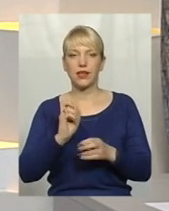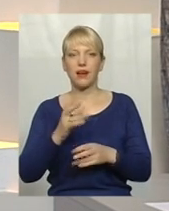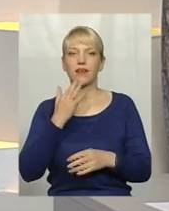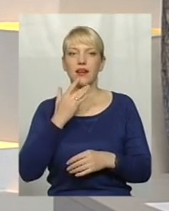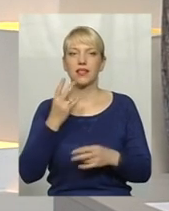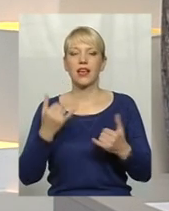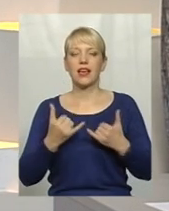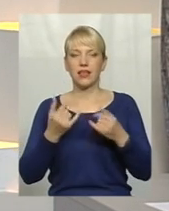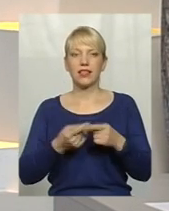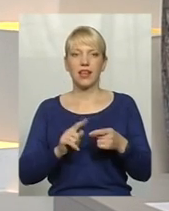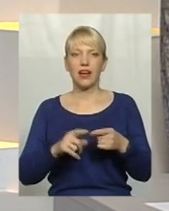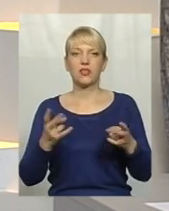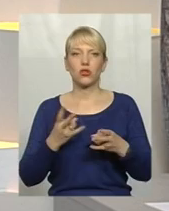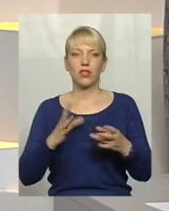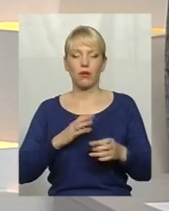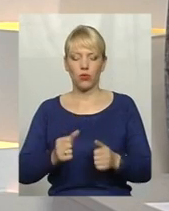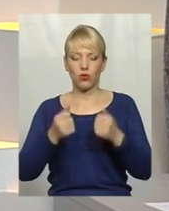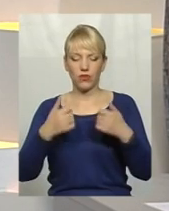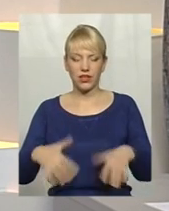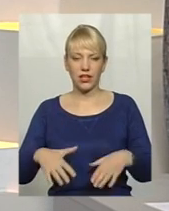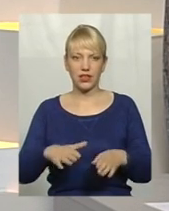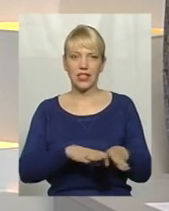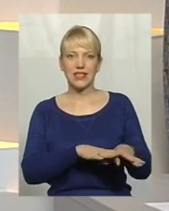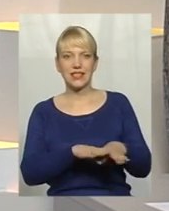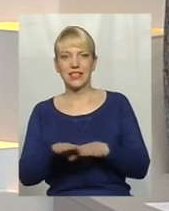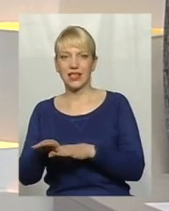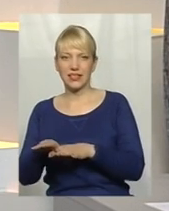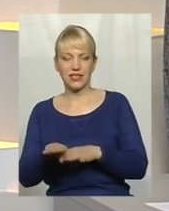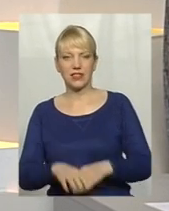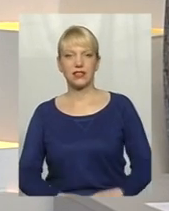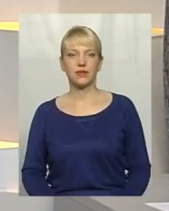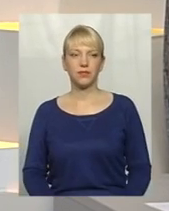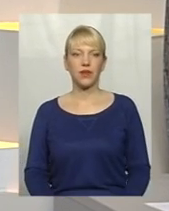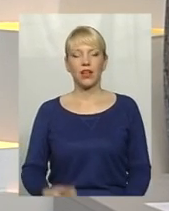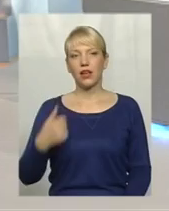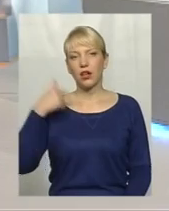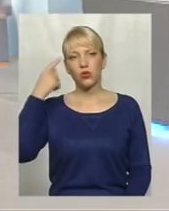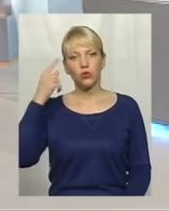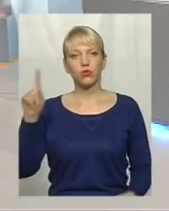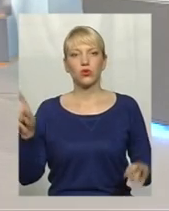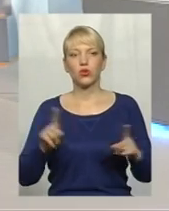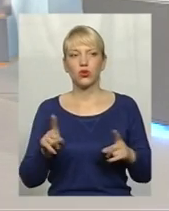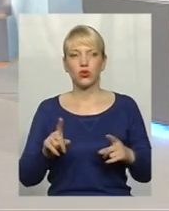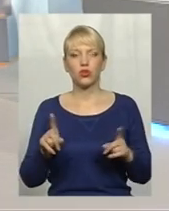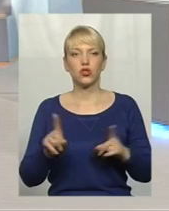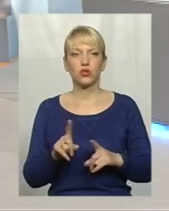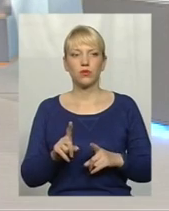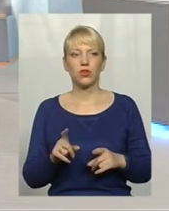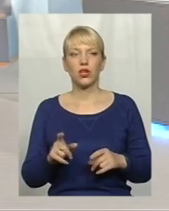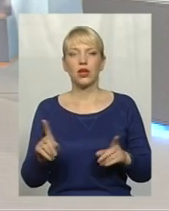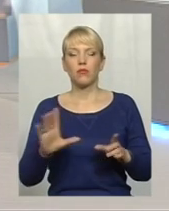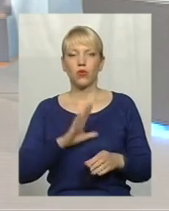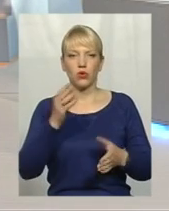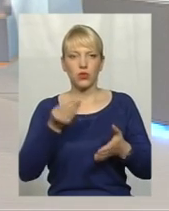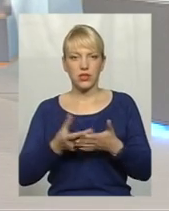по суті, цілісність? Я думаю, що, щоб щось було